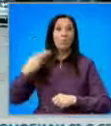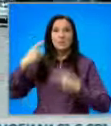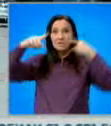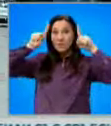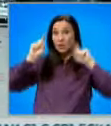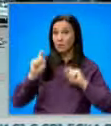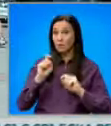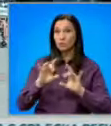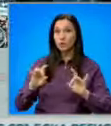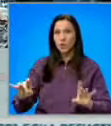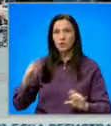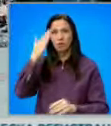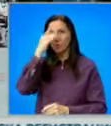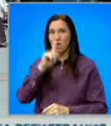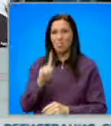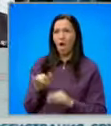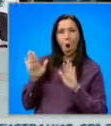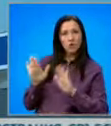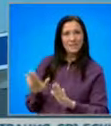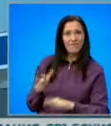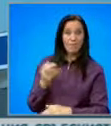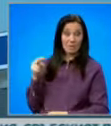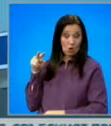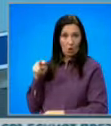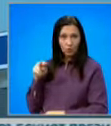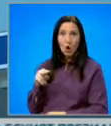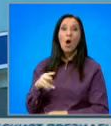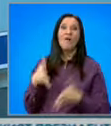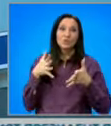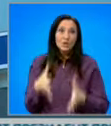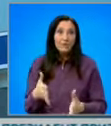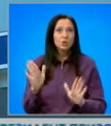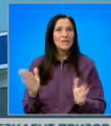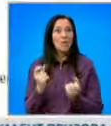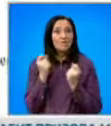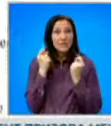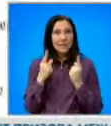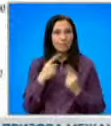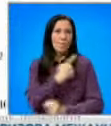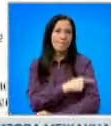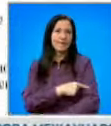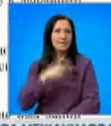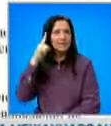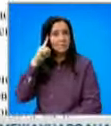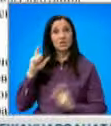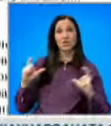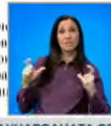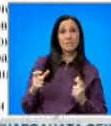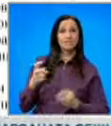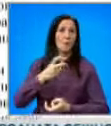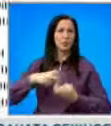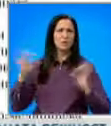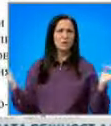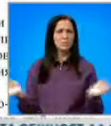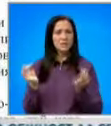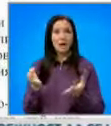съобщиха, че пациентът не е оставен без надзор, а влушаването му е настъпило внезапно. Медиците смятат, че семейството е потърсило